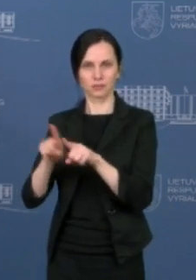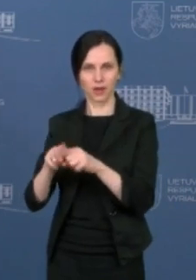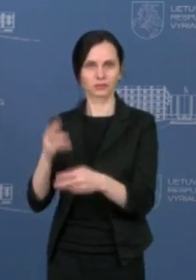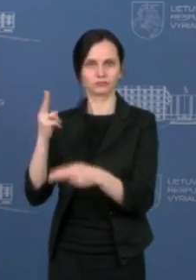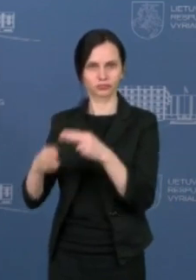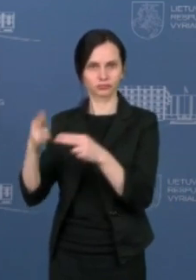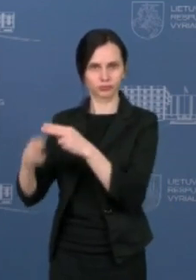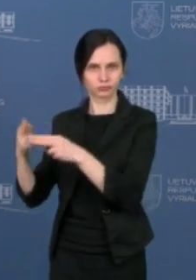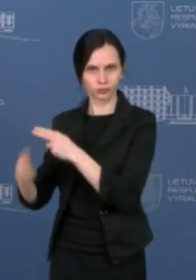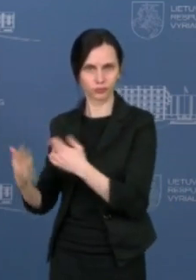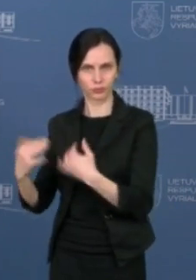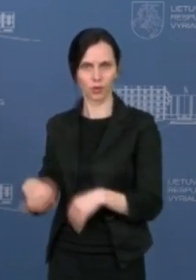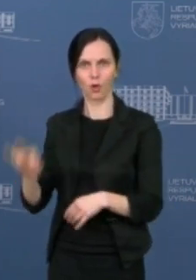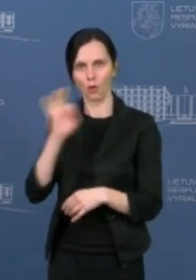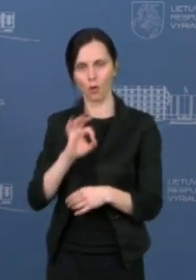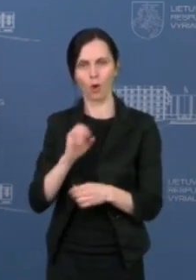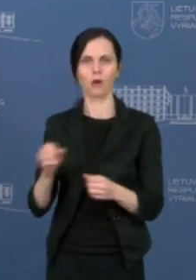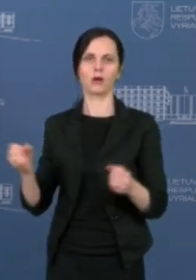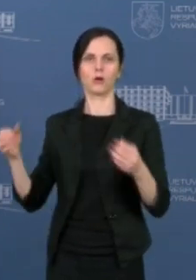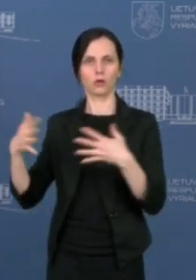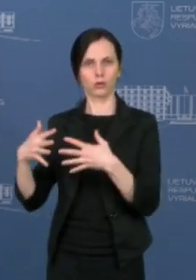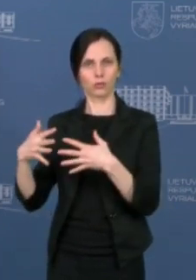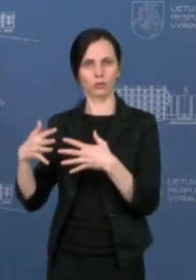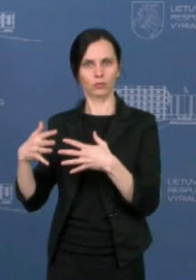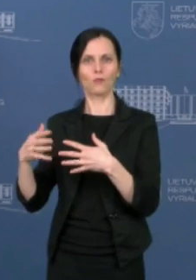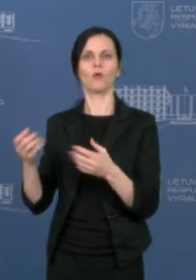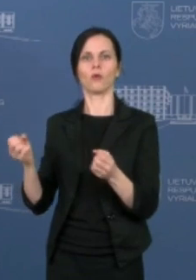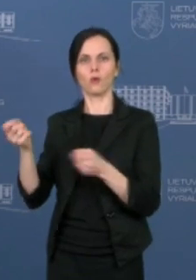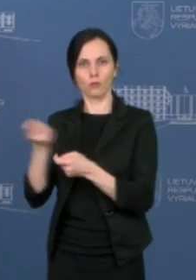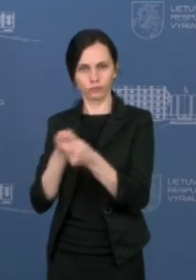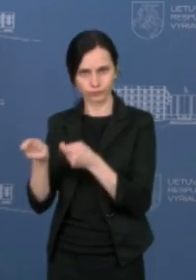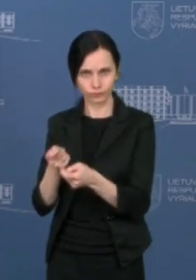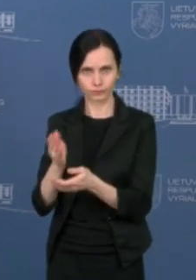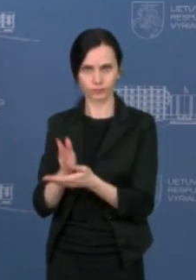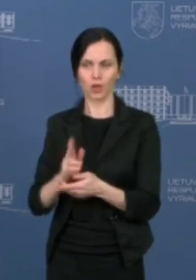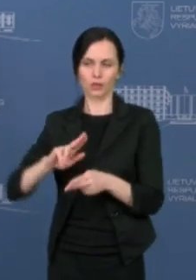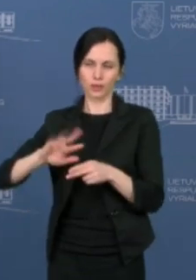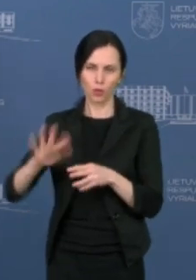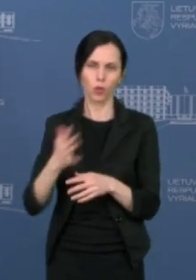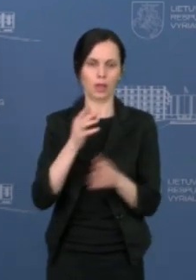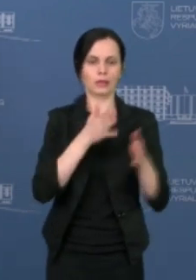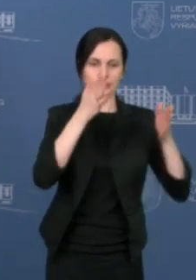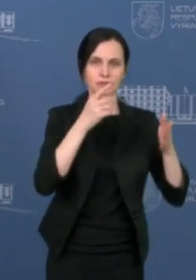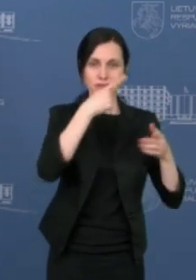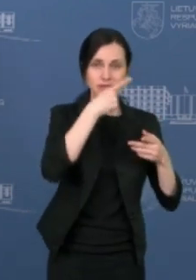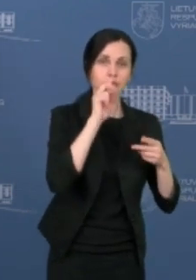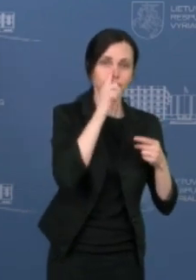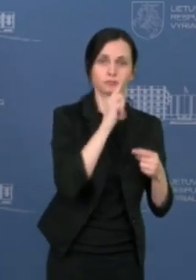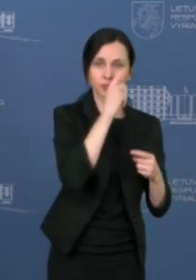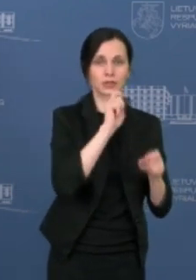tyrimų Lietuvoje organizavimo. ir tikiuosi, kad mūsų tas indėlis įtyrimus duos mums daugiau